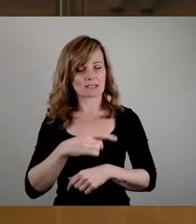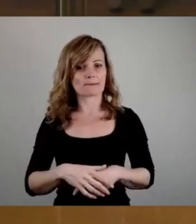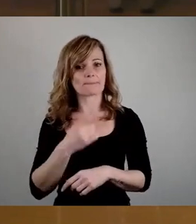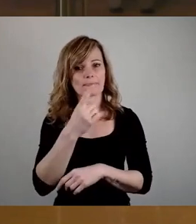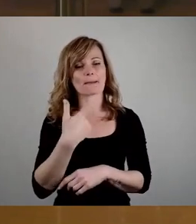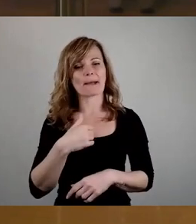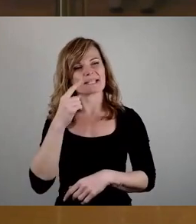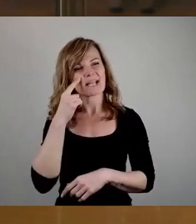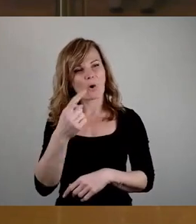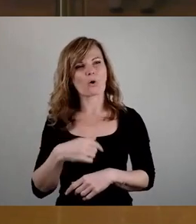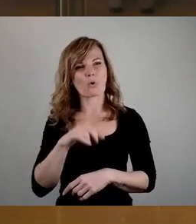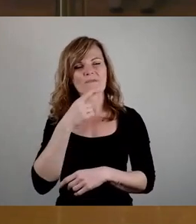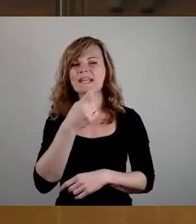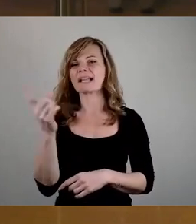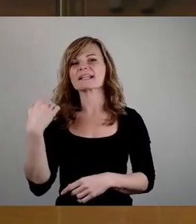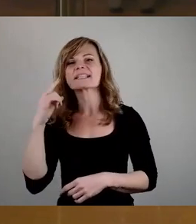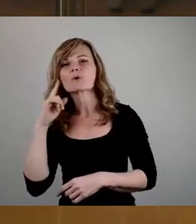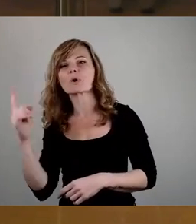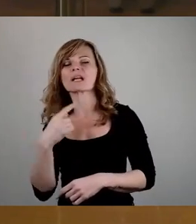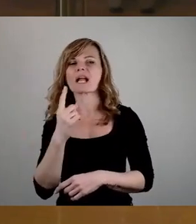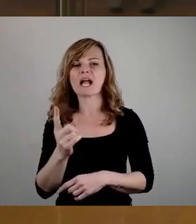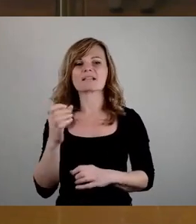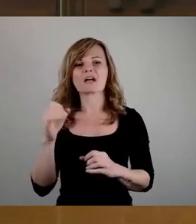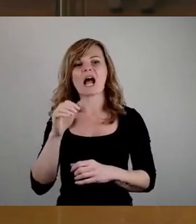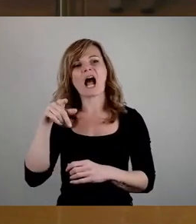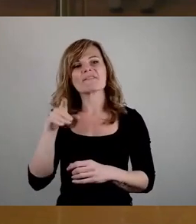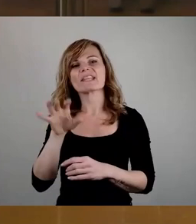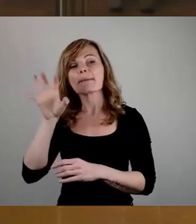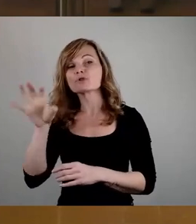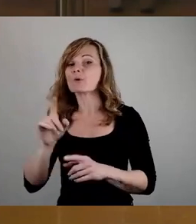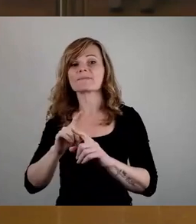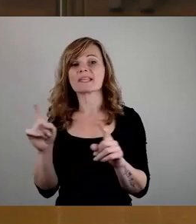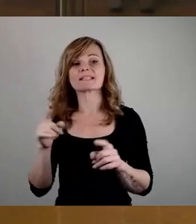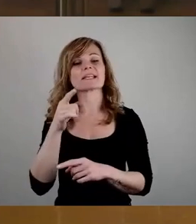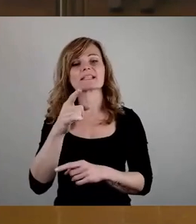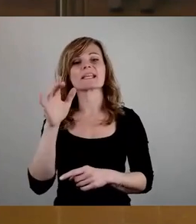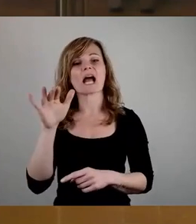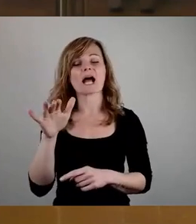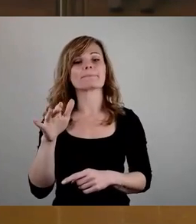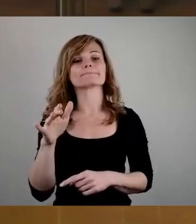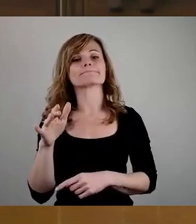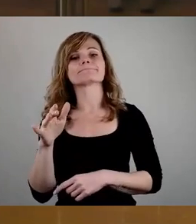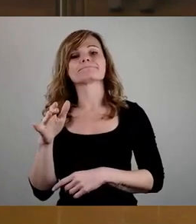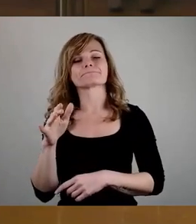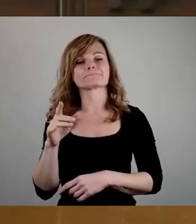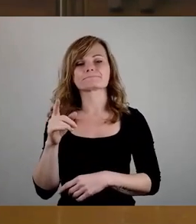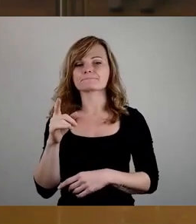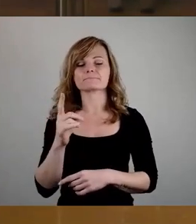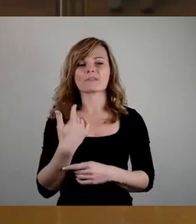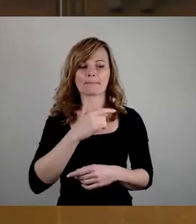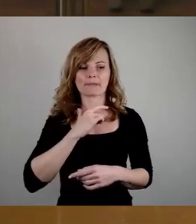in meinen Augen, auch wenn die anderen das nicht gehört haben, hier keinesfalls die AfD beschimpft, sondern Sie haben, Herr Oberbürgermeister, von einer persönlichen Erklärung zum